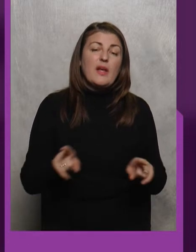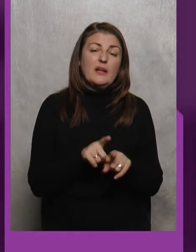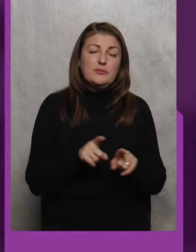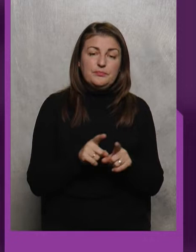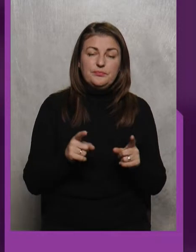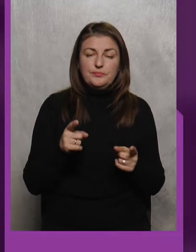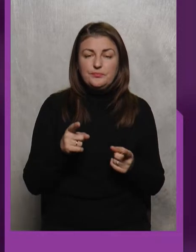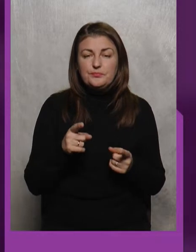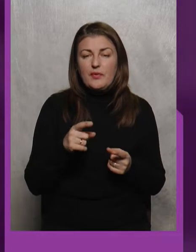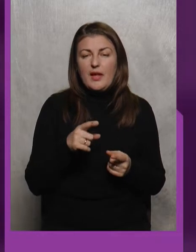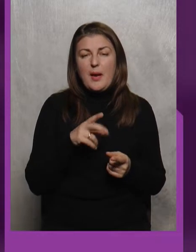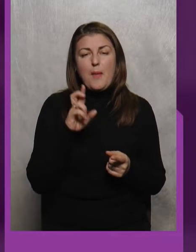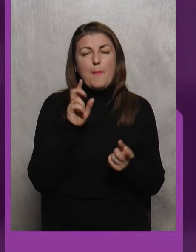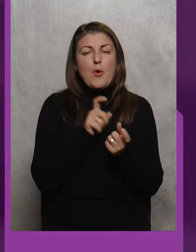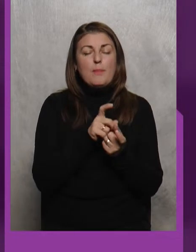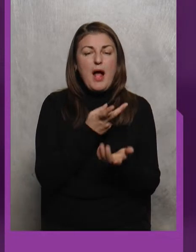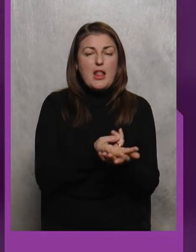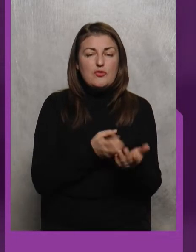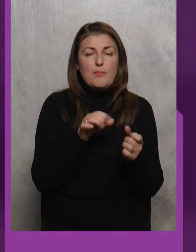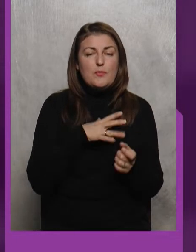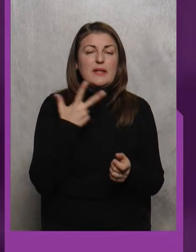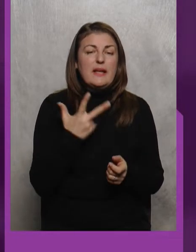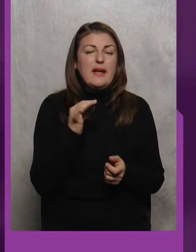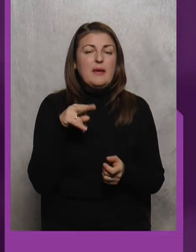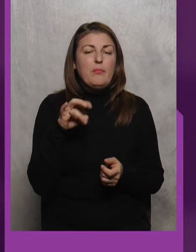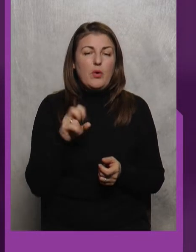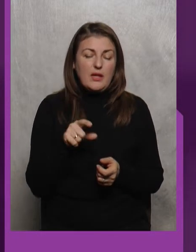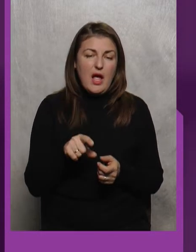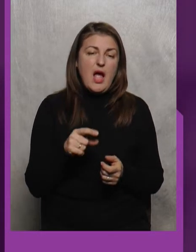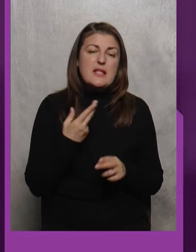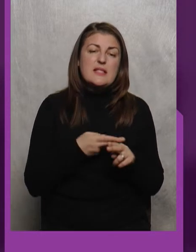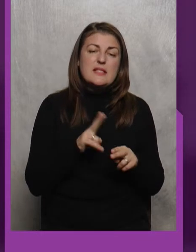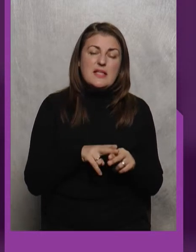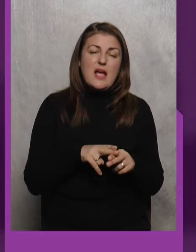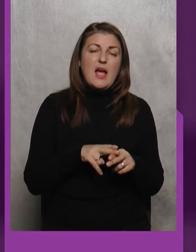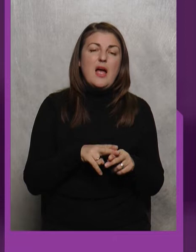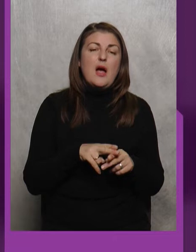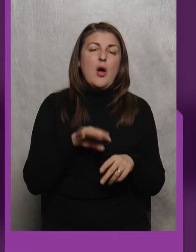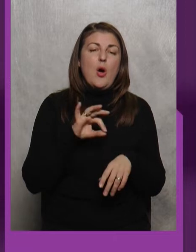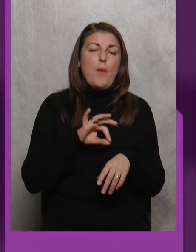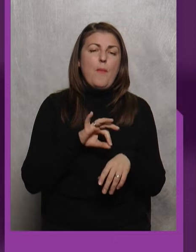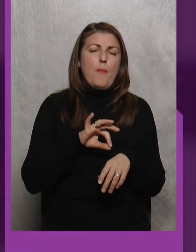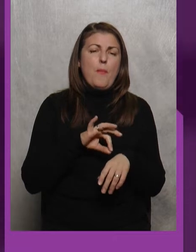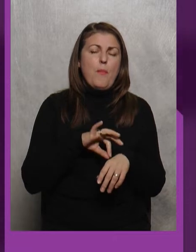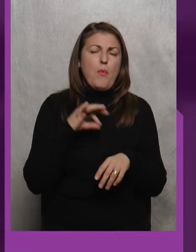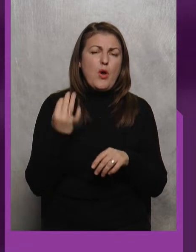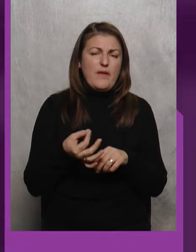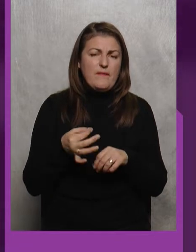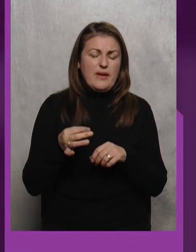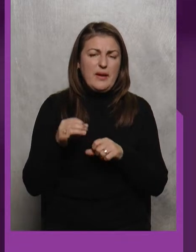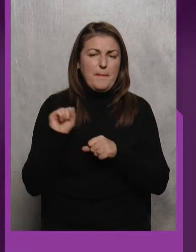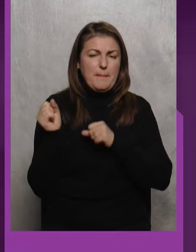партері Це Барба Лежачі Могуть Бути Три Япон Боліві Боліві Прийоми Душення